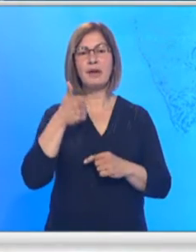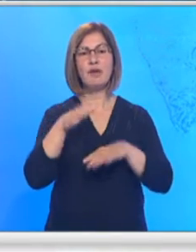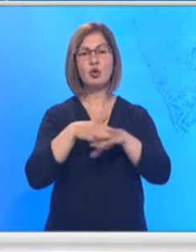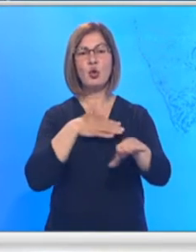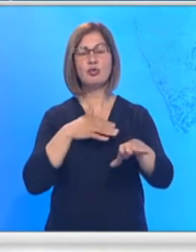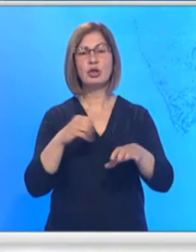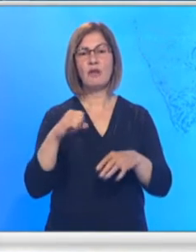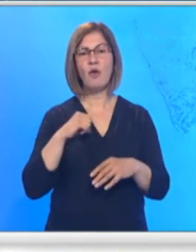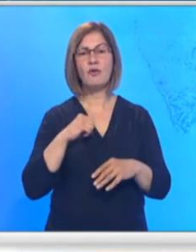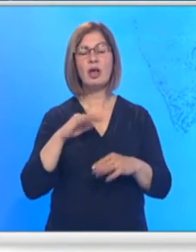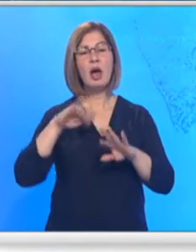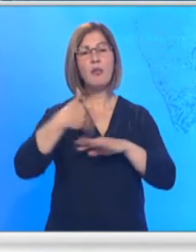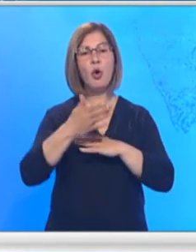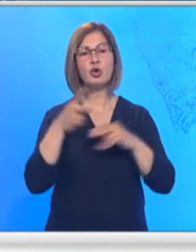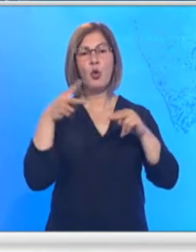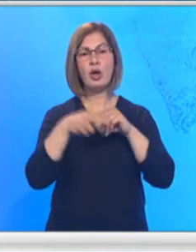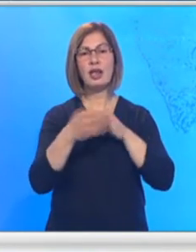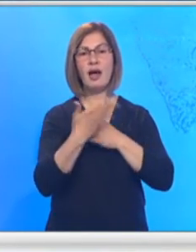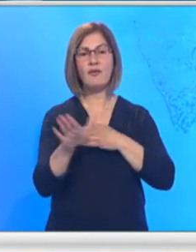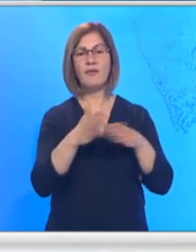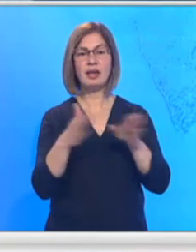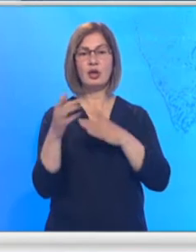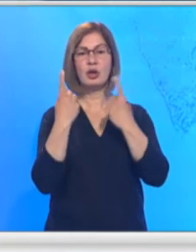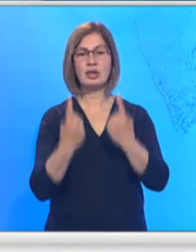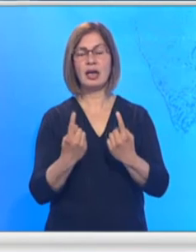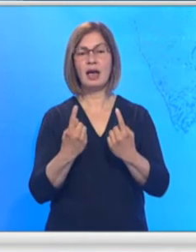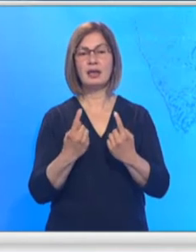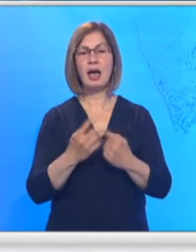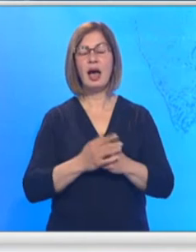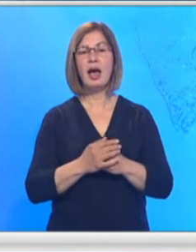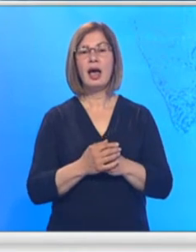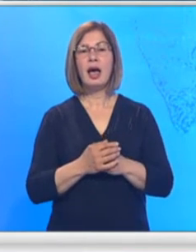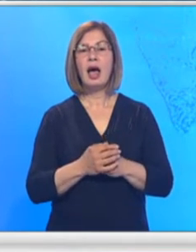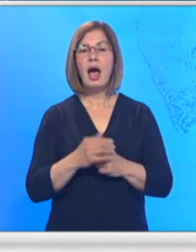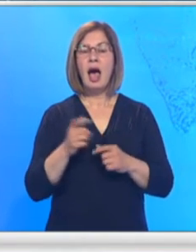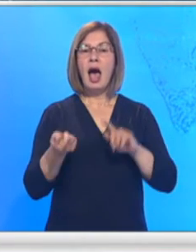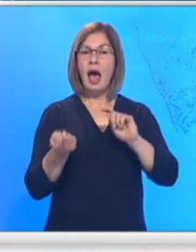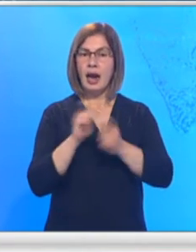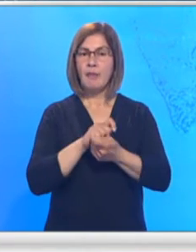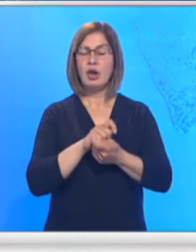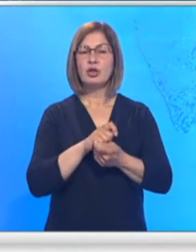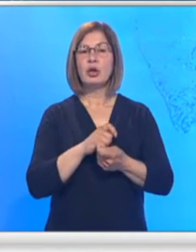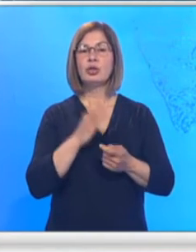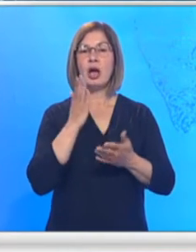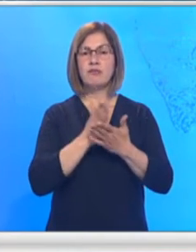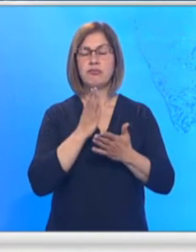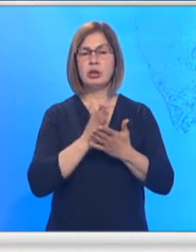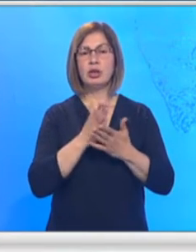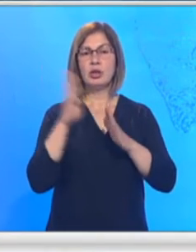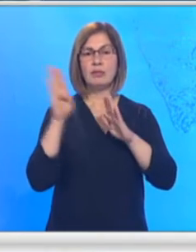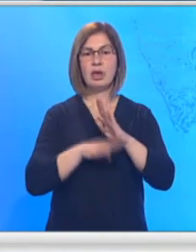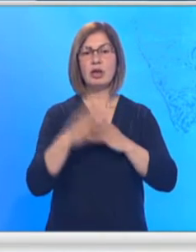Vojvodine, nakon ukidanja vanrednog stanja i od početka zapravo vanrednog stanja, rebalansom budžet će biti umanjen za 4